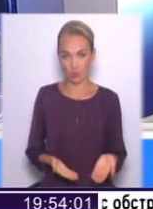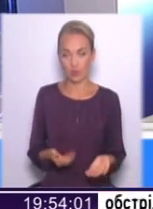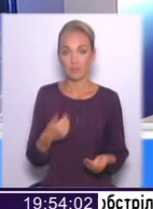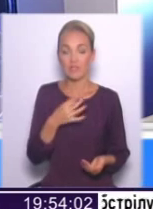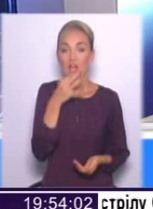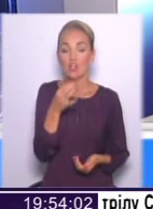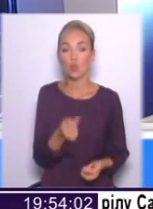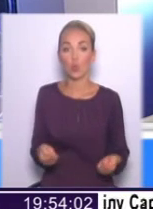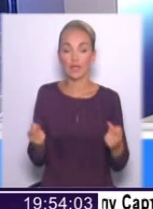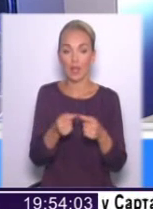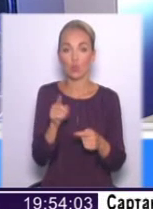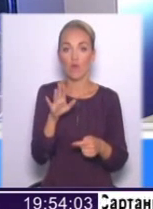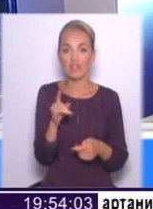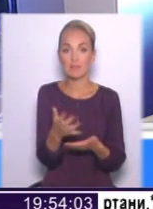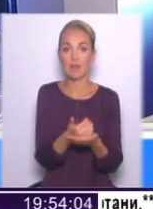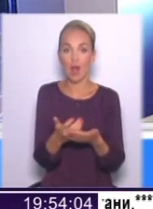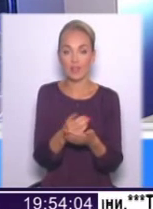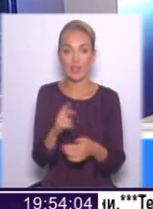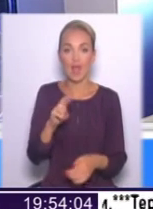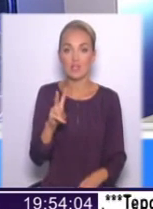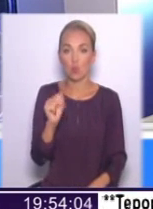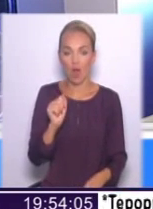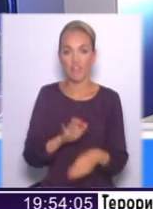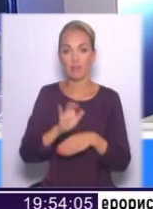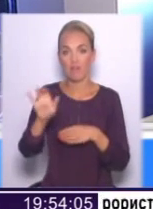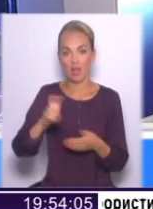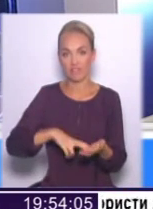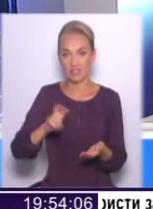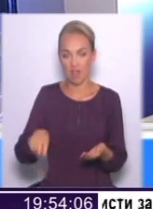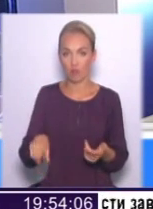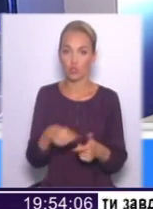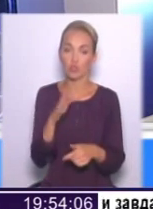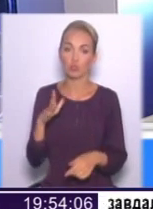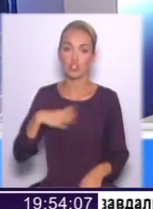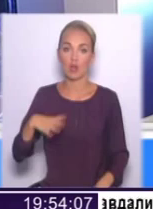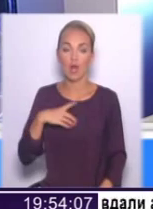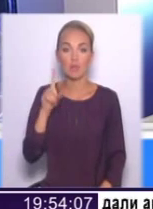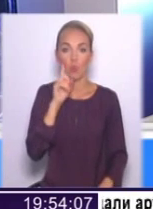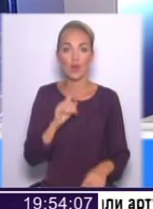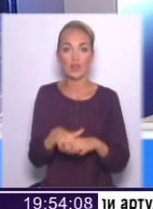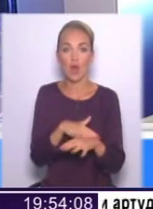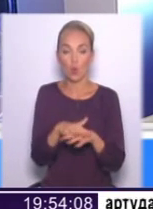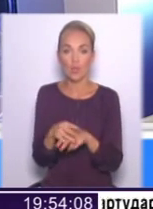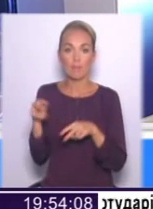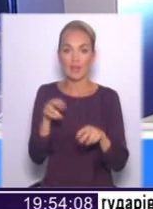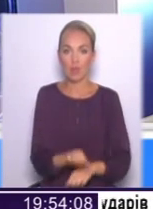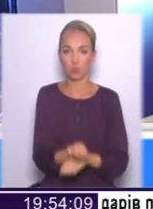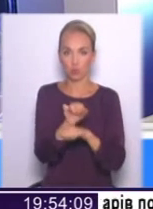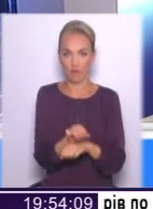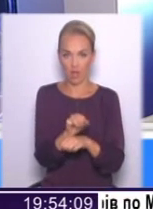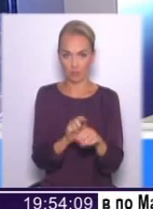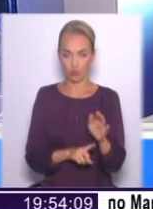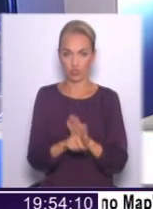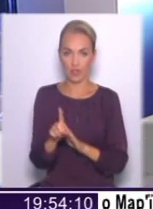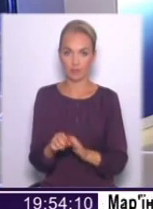конкретно, ви збираєтесь Яценюка відправляти в відставку. І ви будете чекати, поки народ прийде туди і бунтувати, начне. Спасибі.